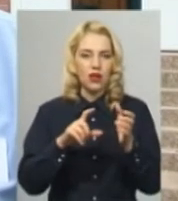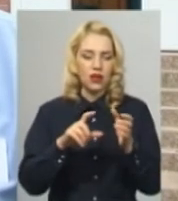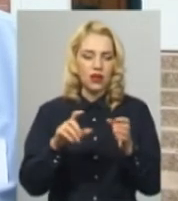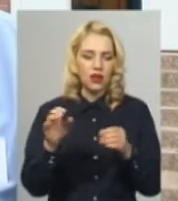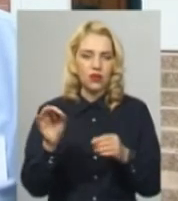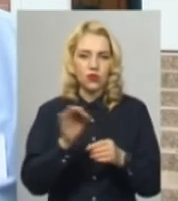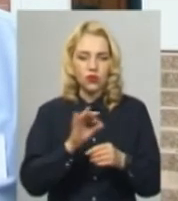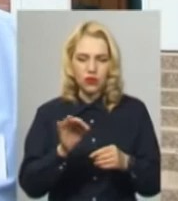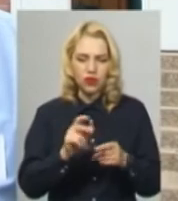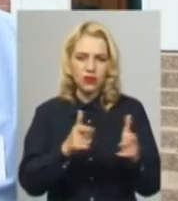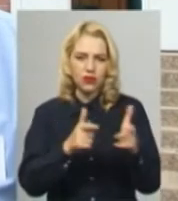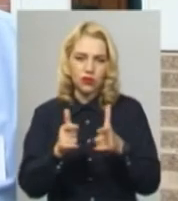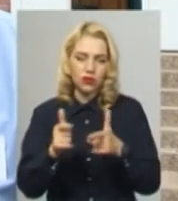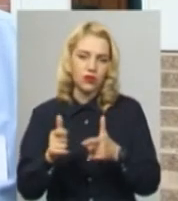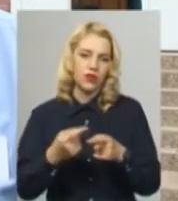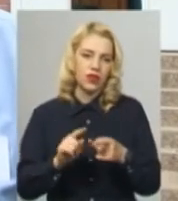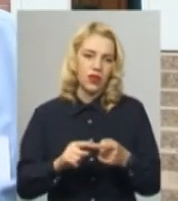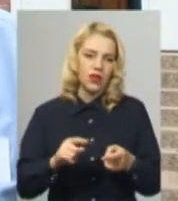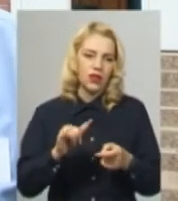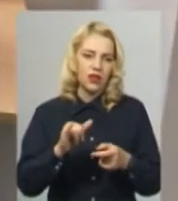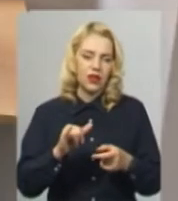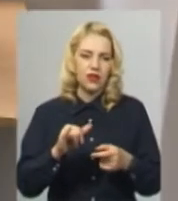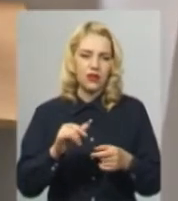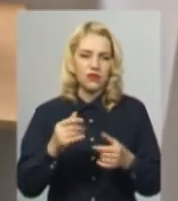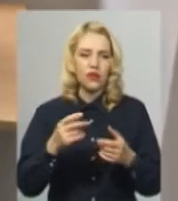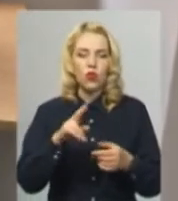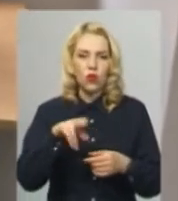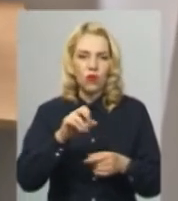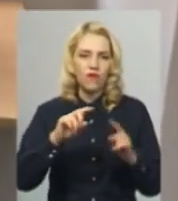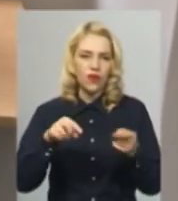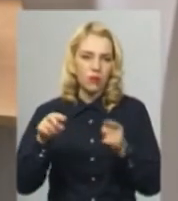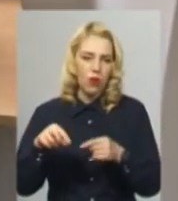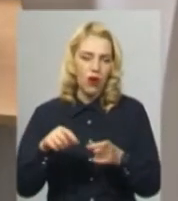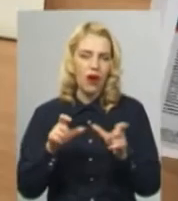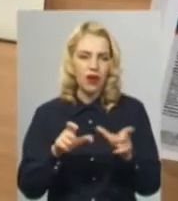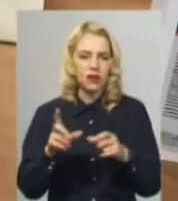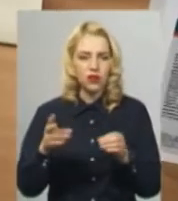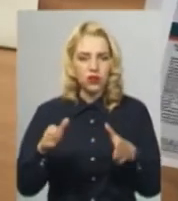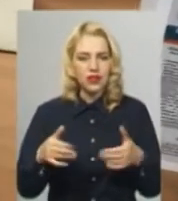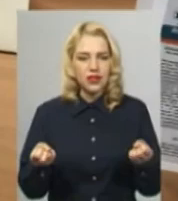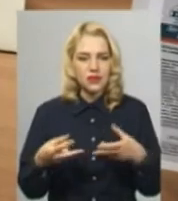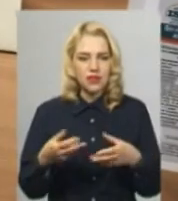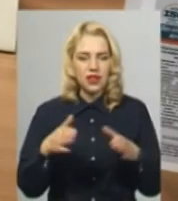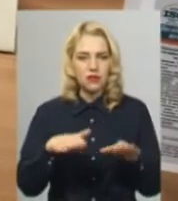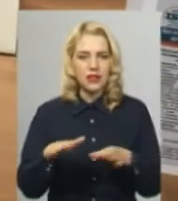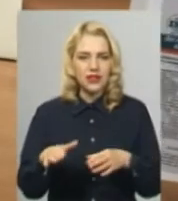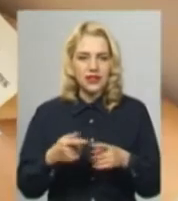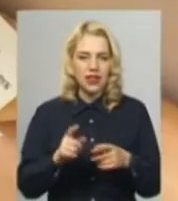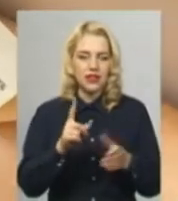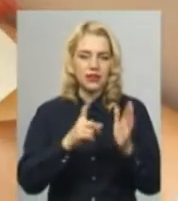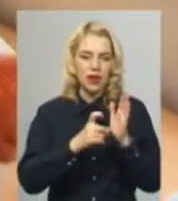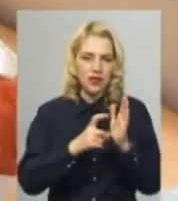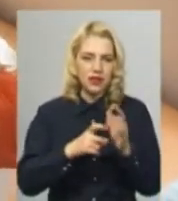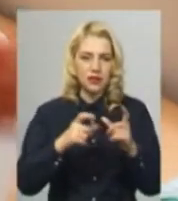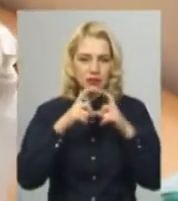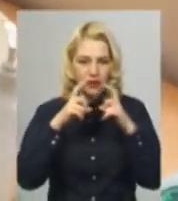відповідно до вимог сучасного карантину. На коридорах облаштовані спеціальні місця з антисептиками, серветками,